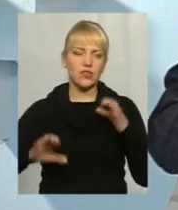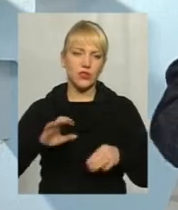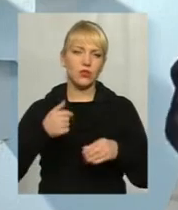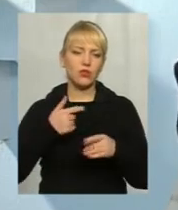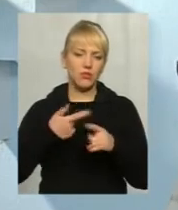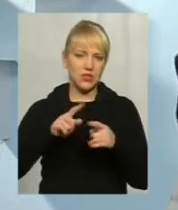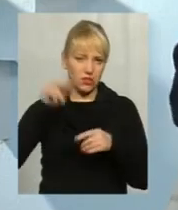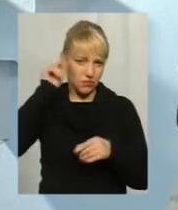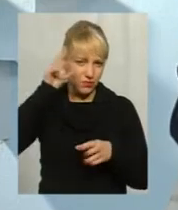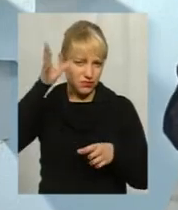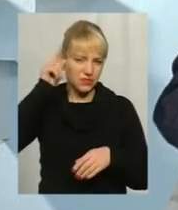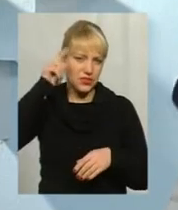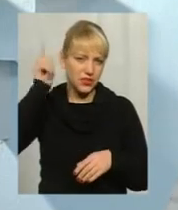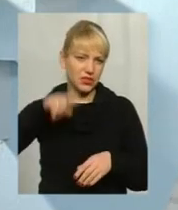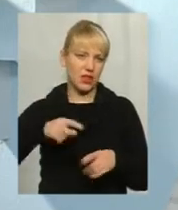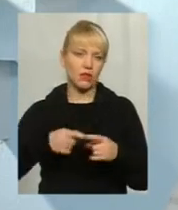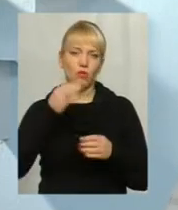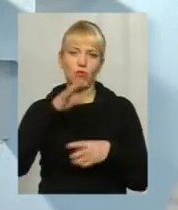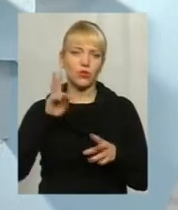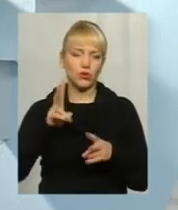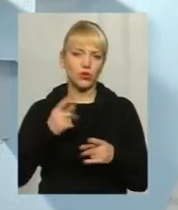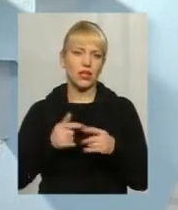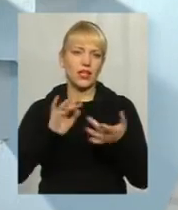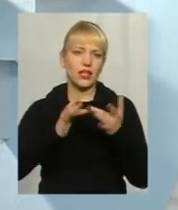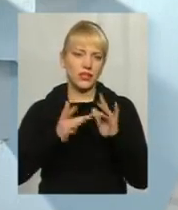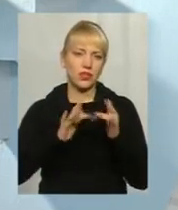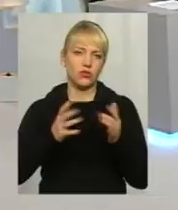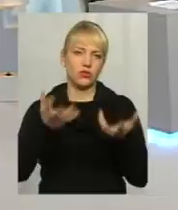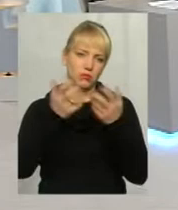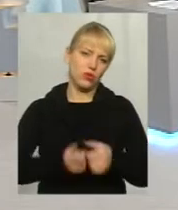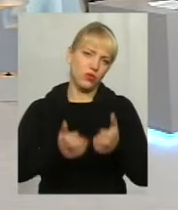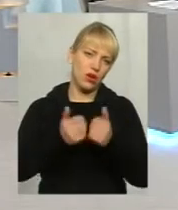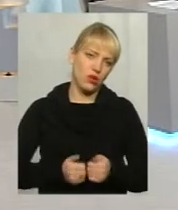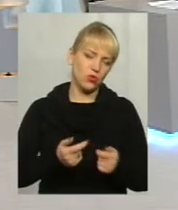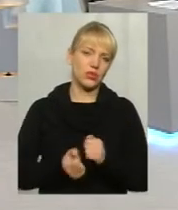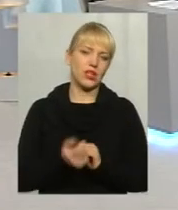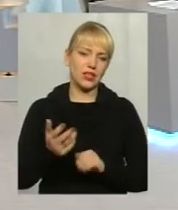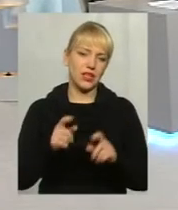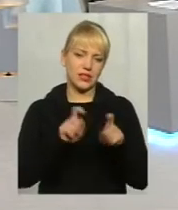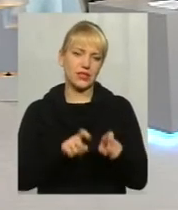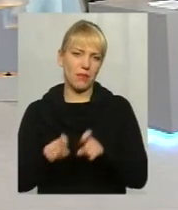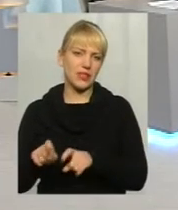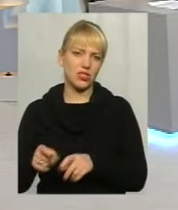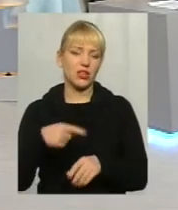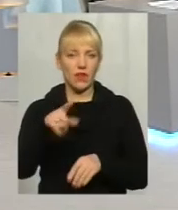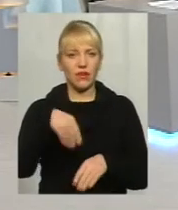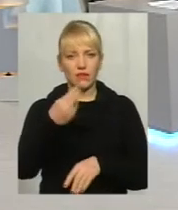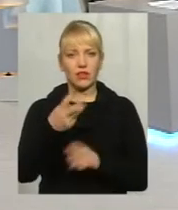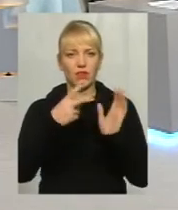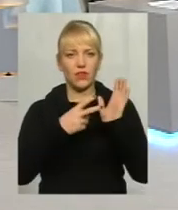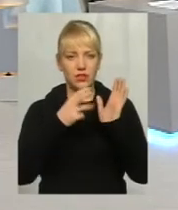робити. То це може зробити, будете взяти інтернет, і запитати, підрахунок кількості пасажирів, вам ви дадуть 837